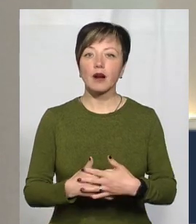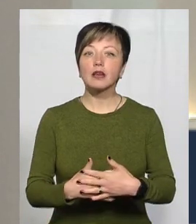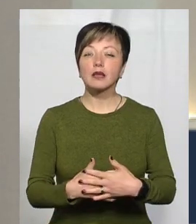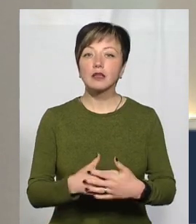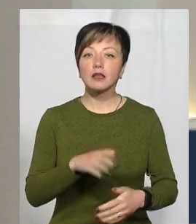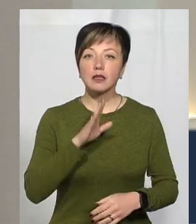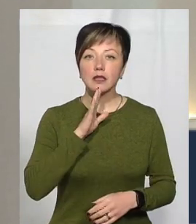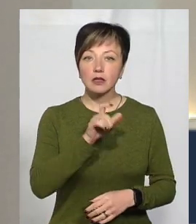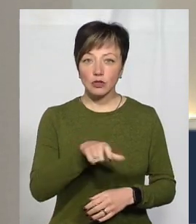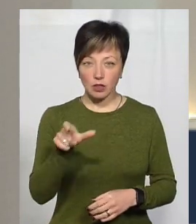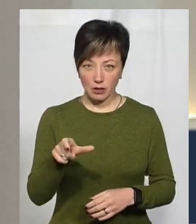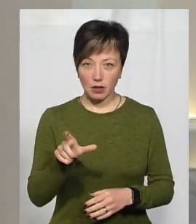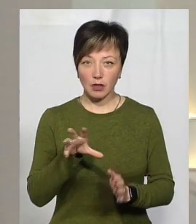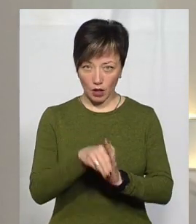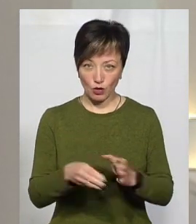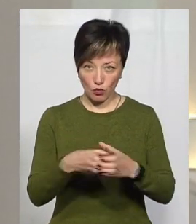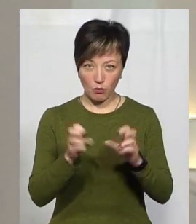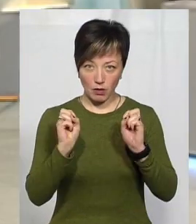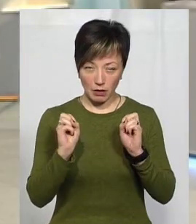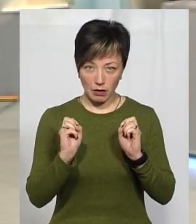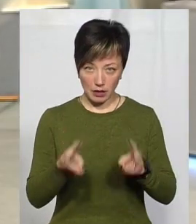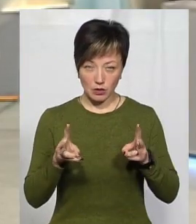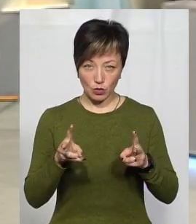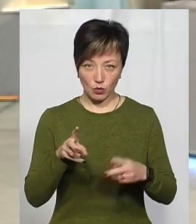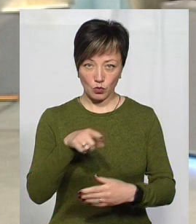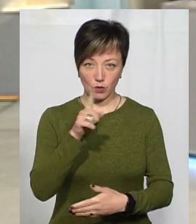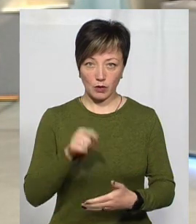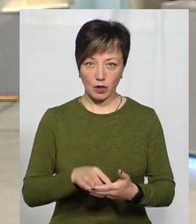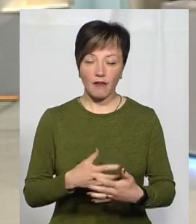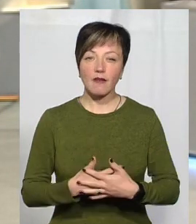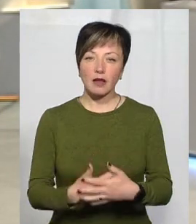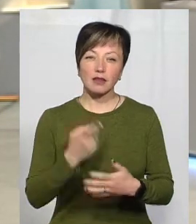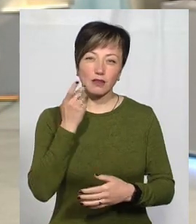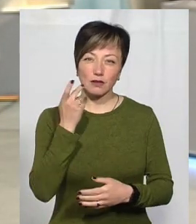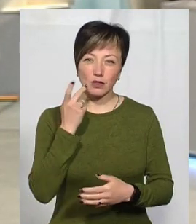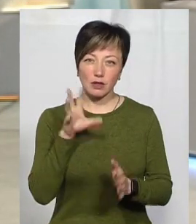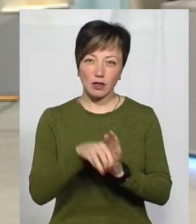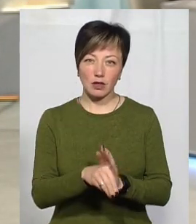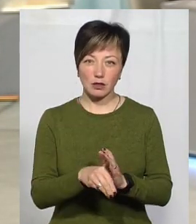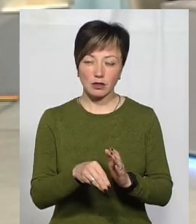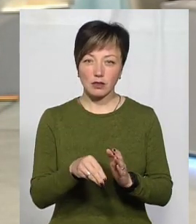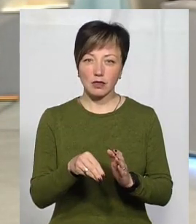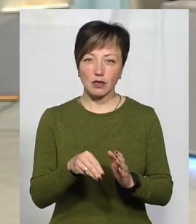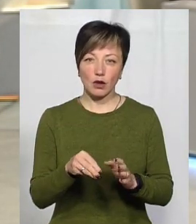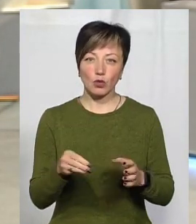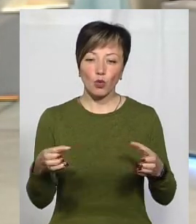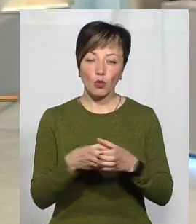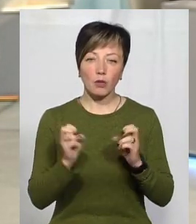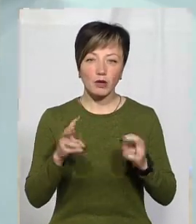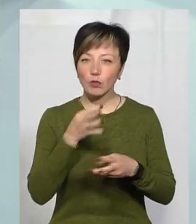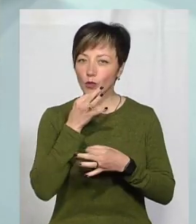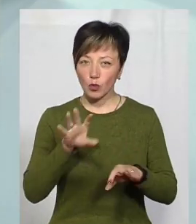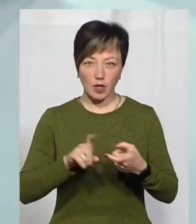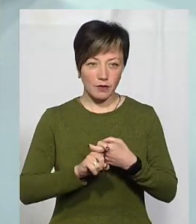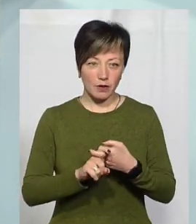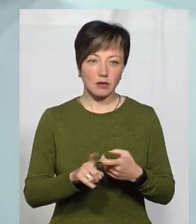належать до групи ризику? Вагітні завжди належать до групи ризику. Будь-які інфекції. Будь-які, так. Тим паче,